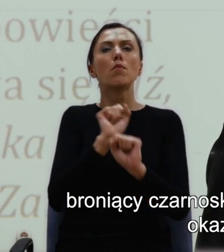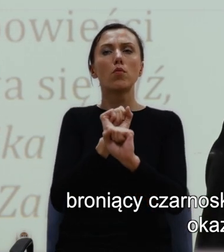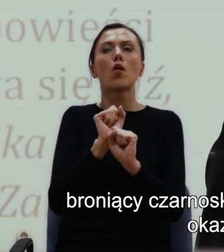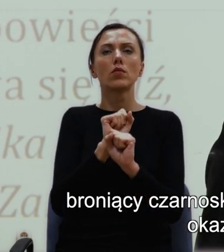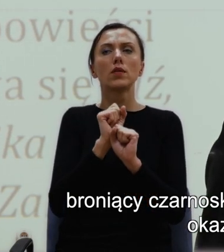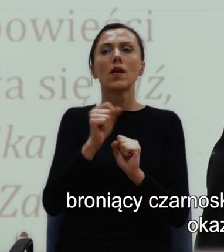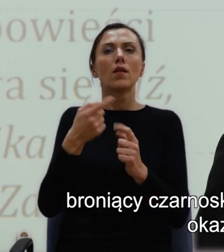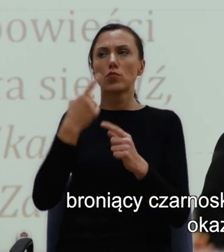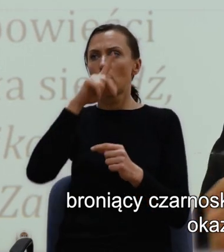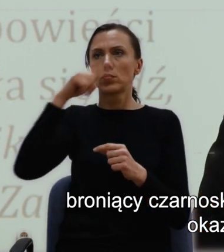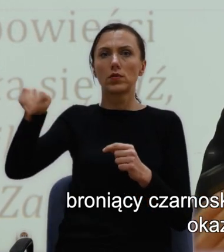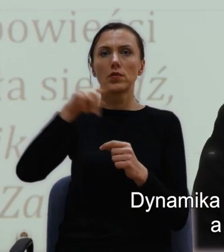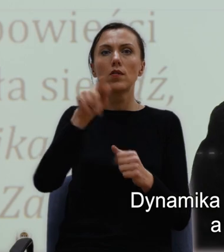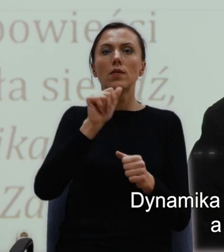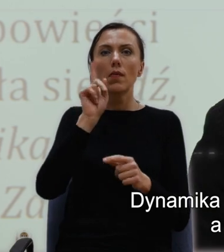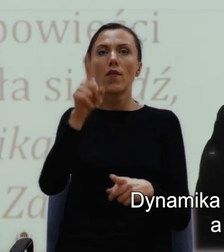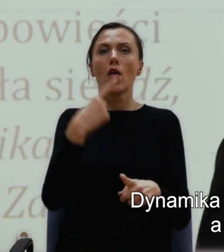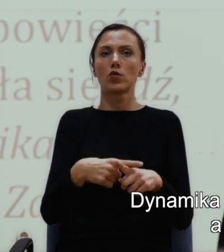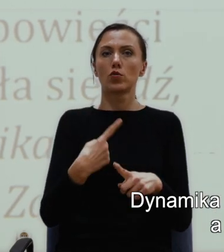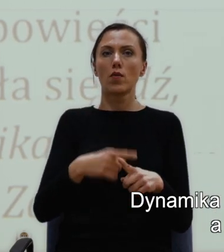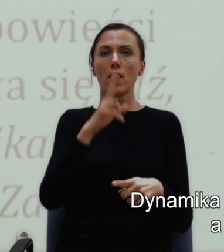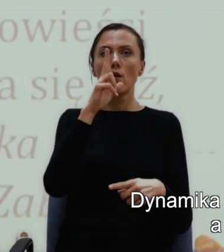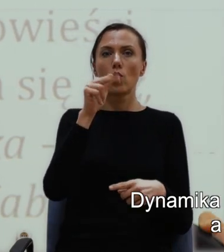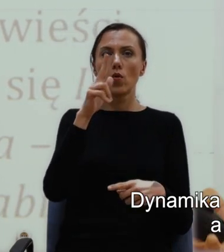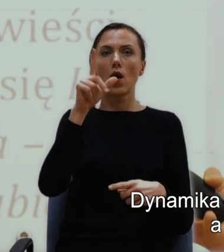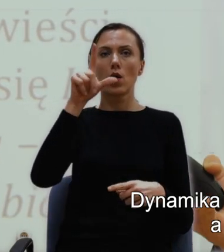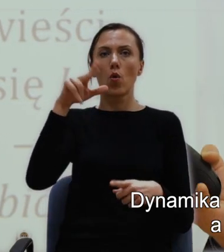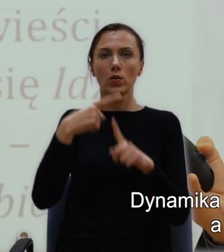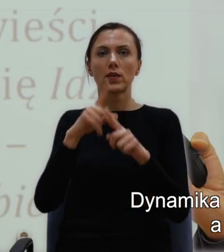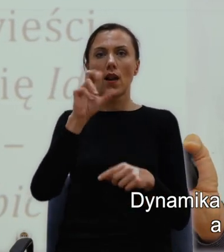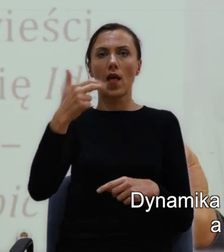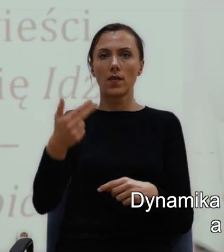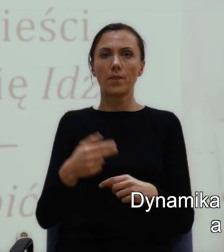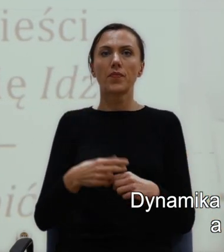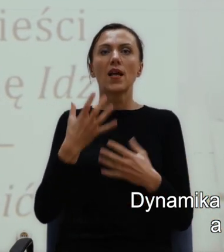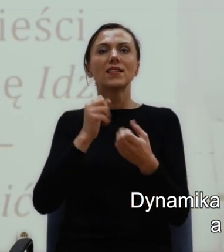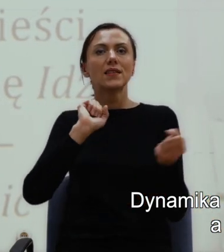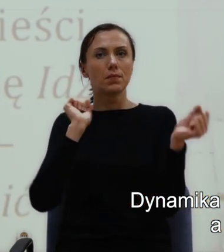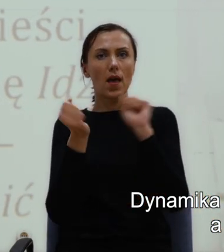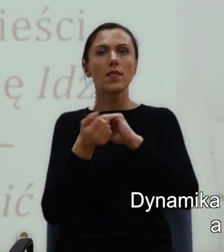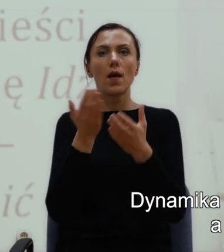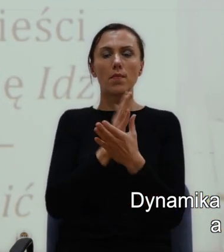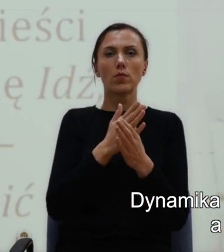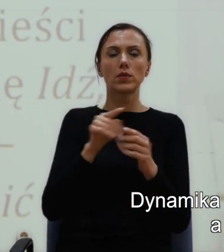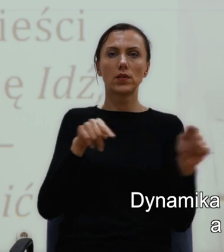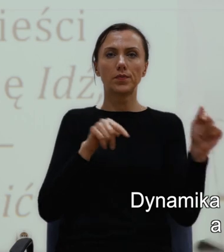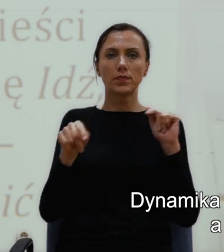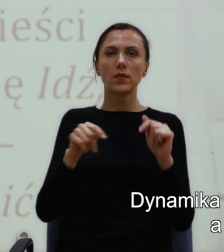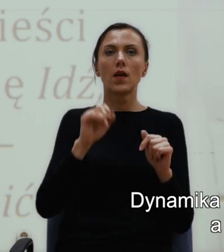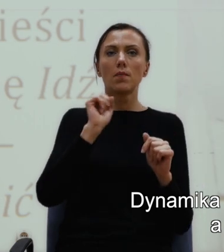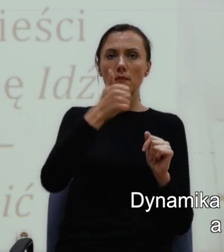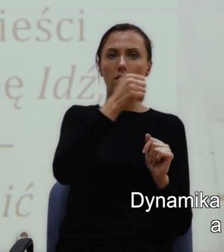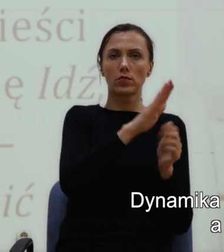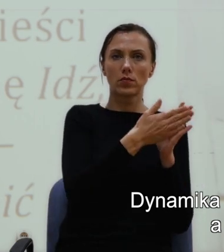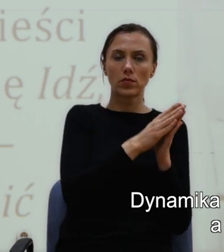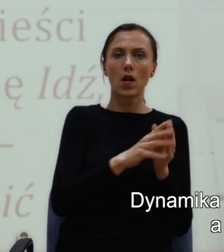członkiem Ku Klux Klanu. Dynamika zmiany między Idź postaw wartownika,